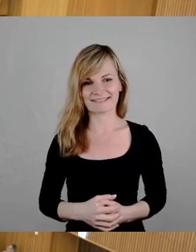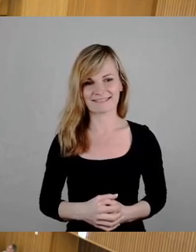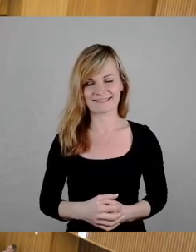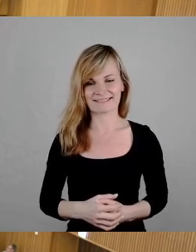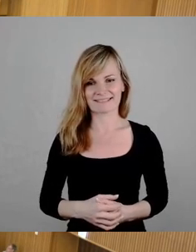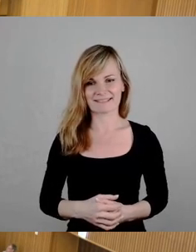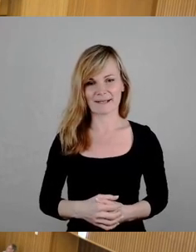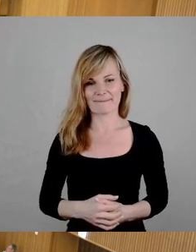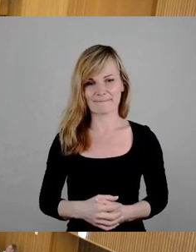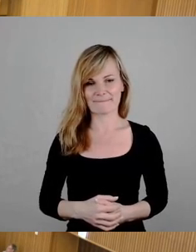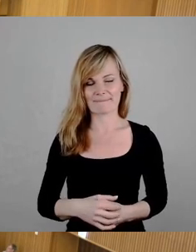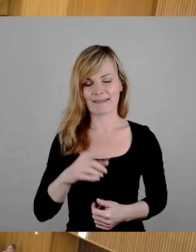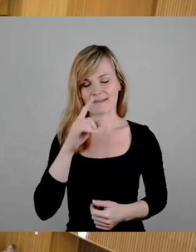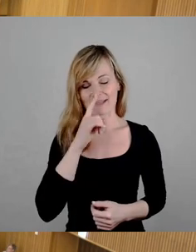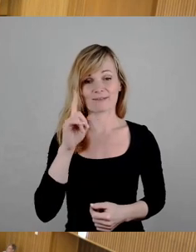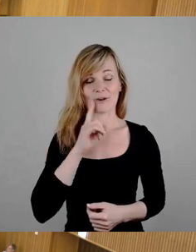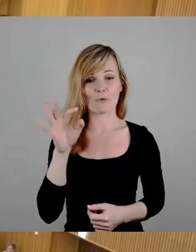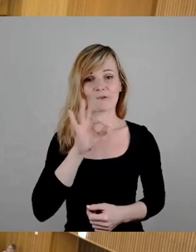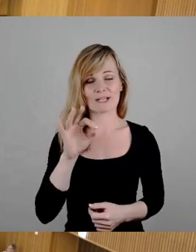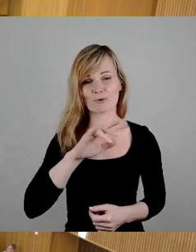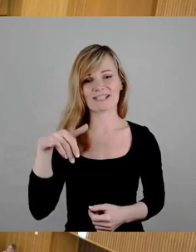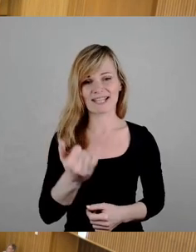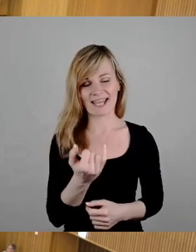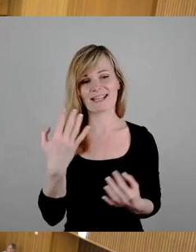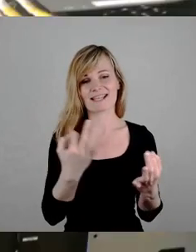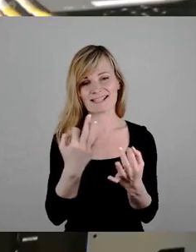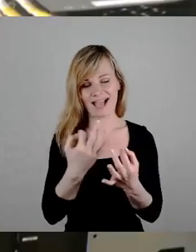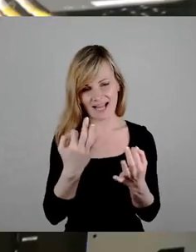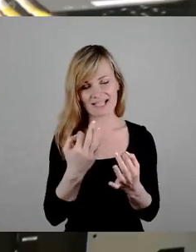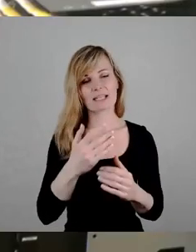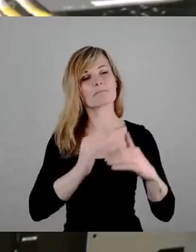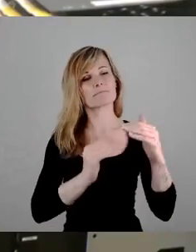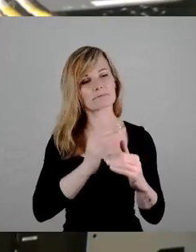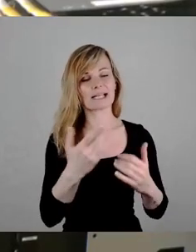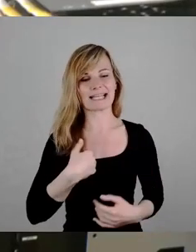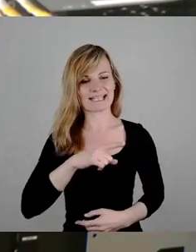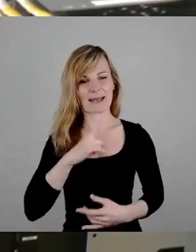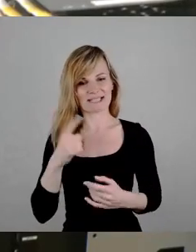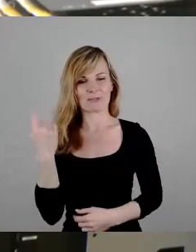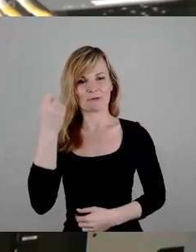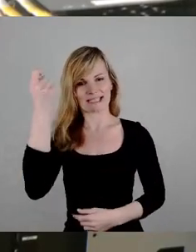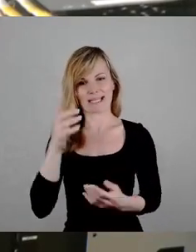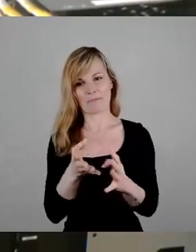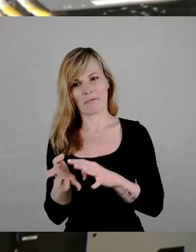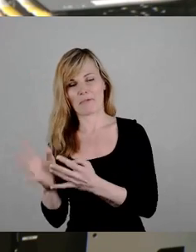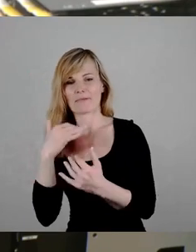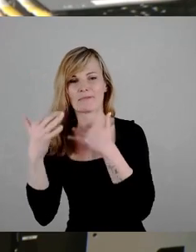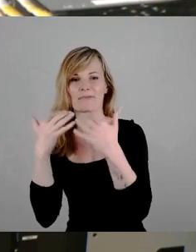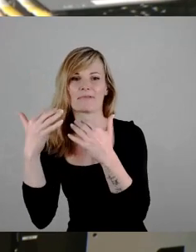Wenn Frau Filius jene versachlicht hat, dann mache ich wohl die Verunsachlichung. So, so.